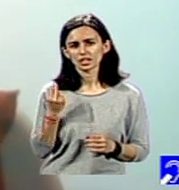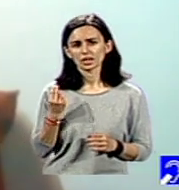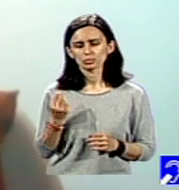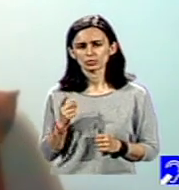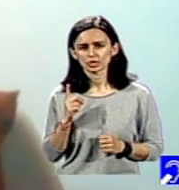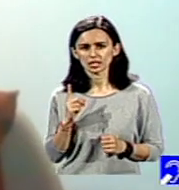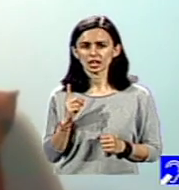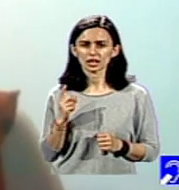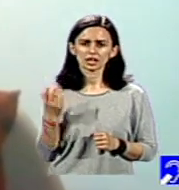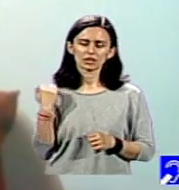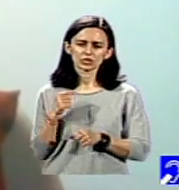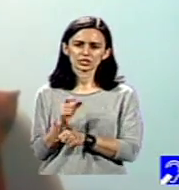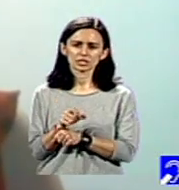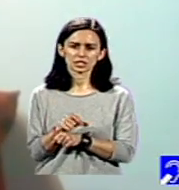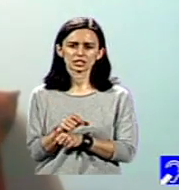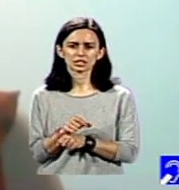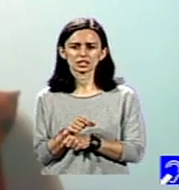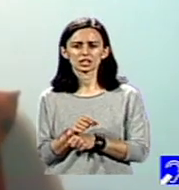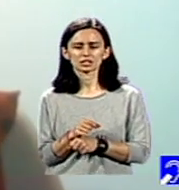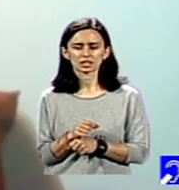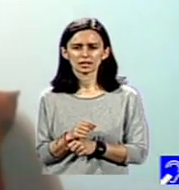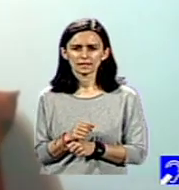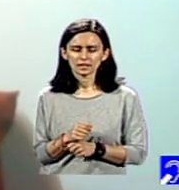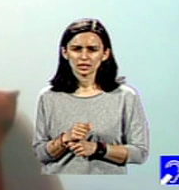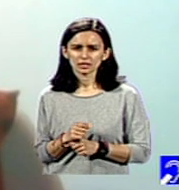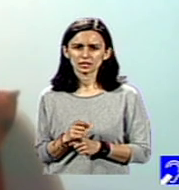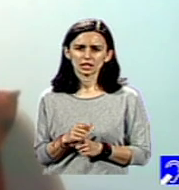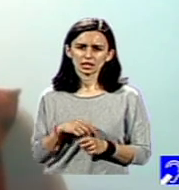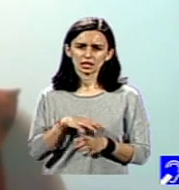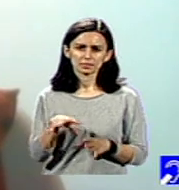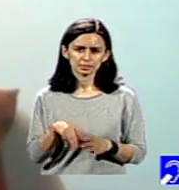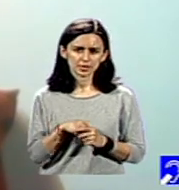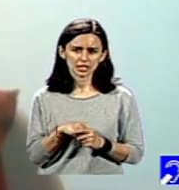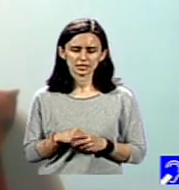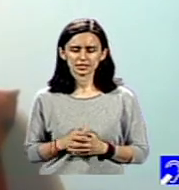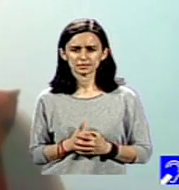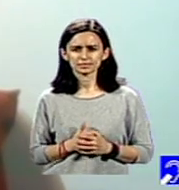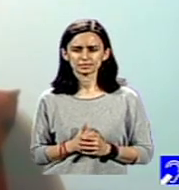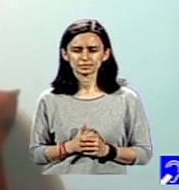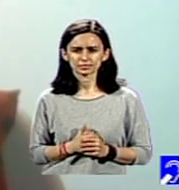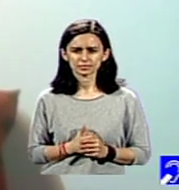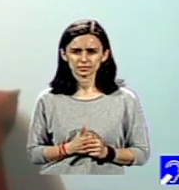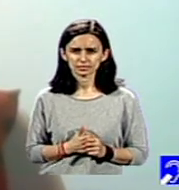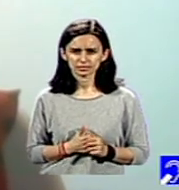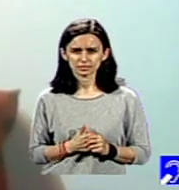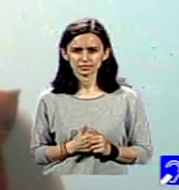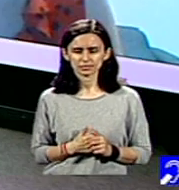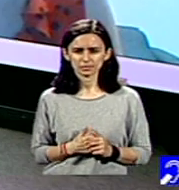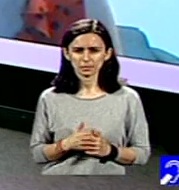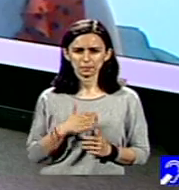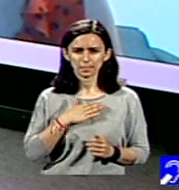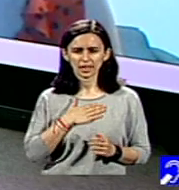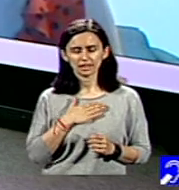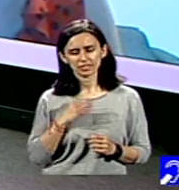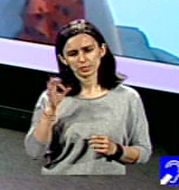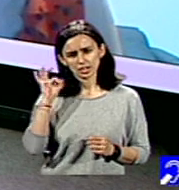a fost criticată dintr-o direcție neașteptată din partea părinților. Adică avem pe de-o parte o